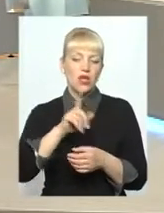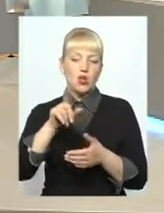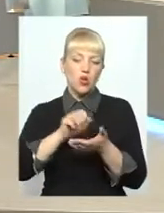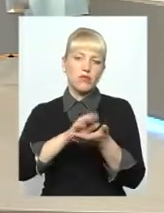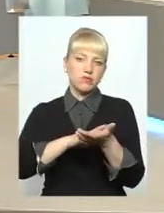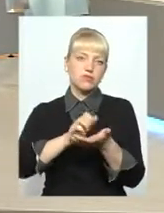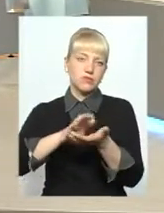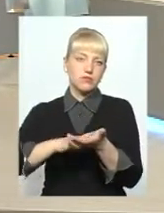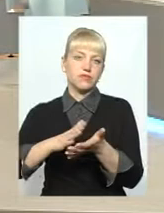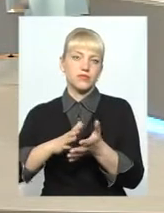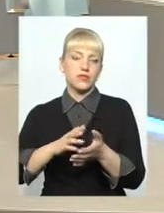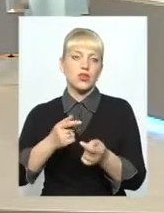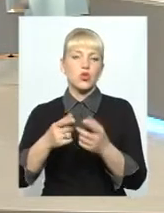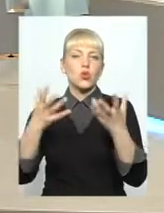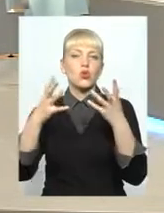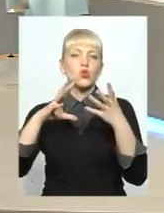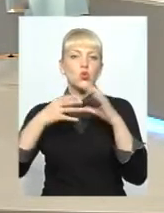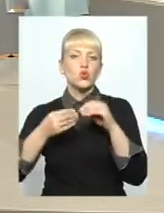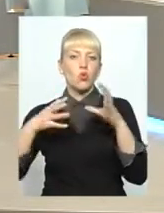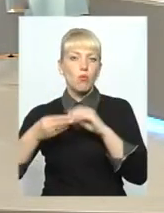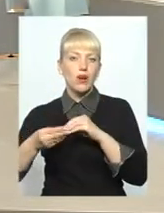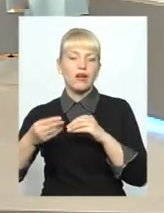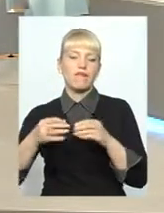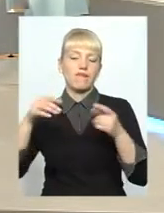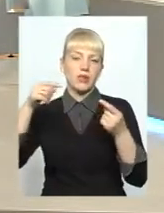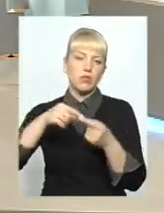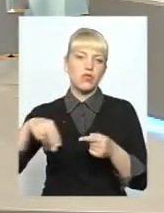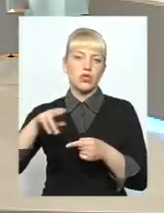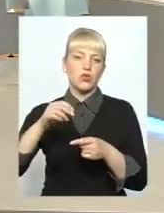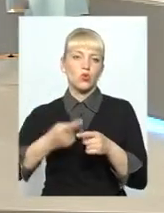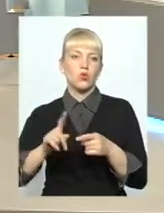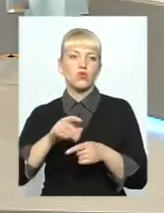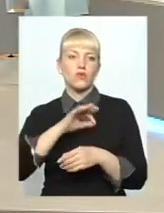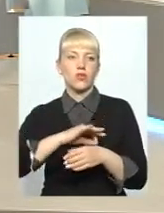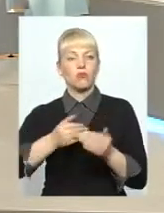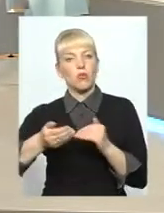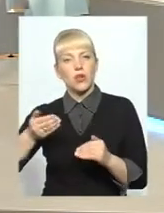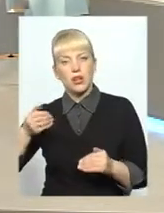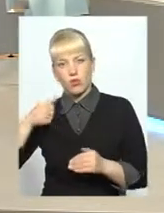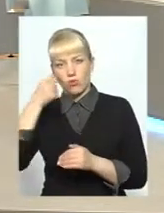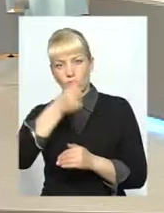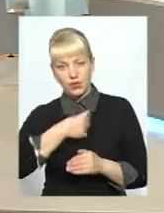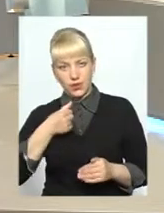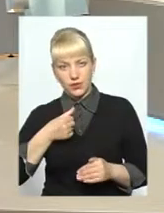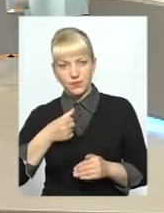суми відповідно до того, що вони використалися, скажімо, в попередньому родзі.